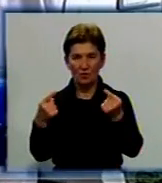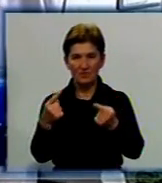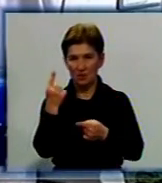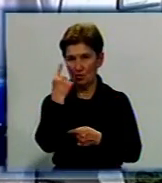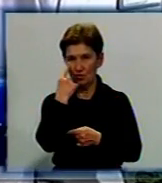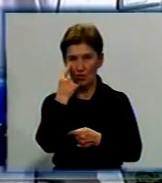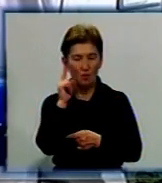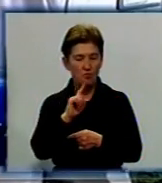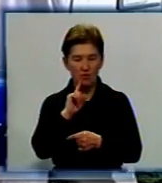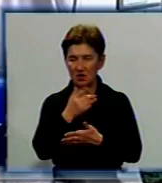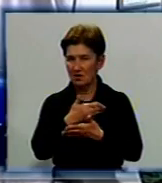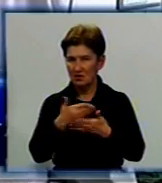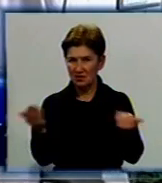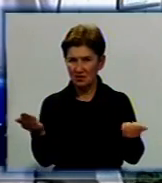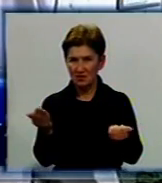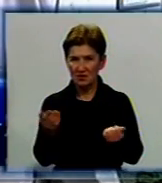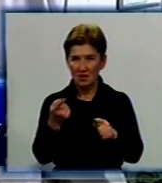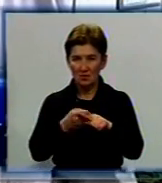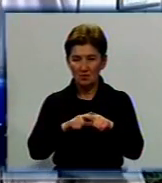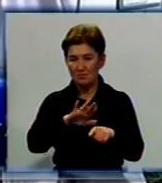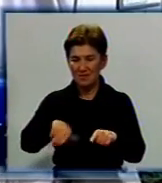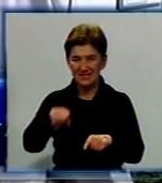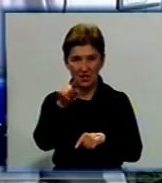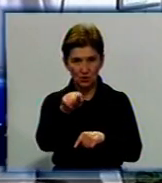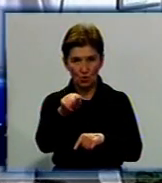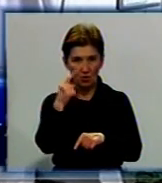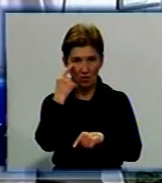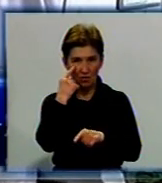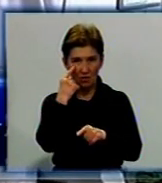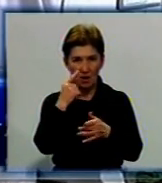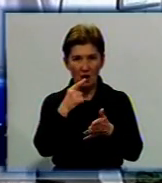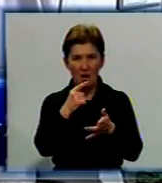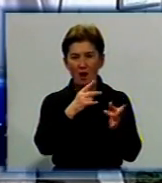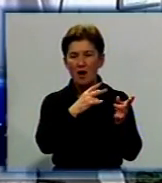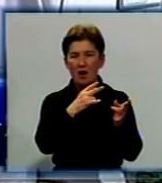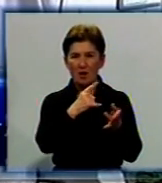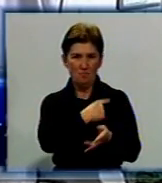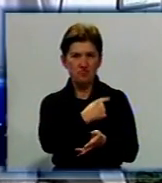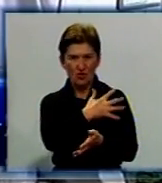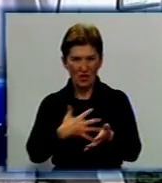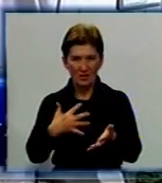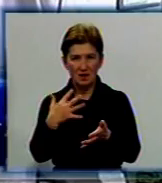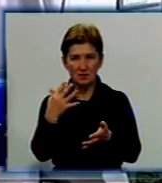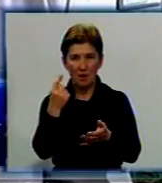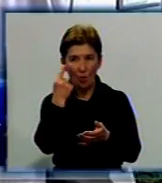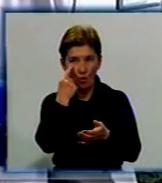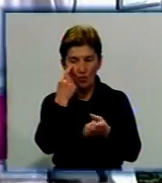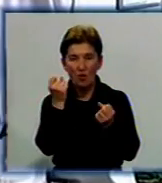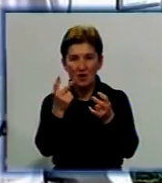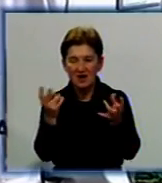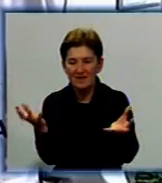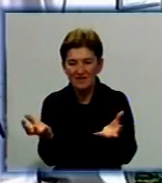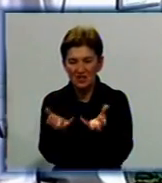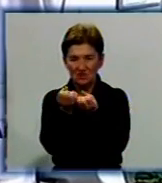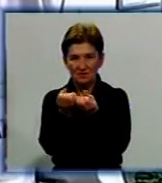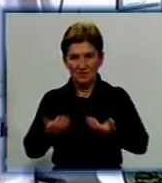хірургічної обробки цього поранення йде боротьба за виживання самого ока як органа. А вже питання,